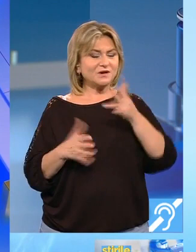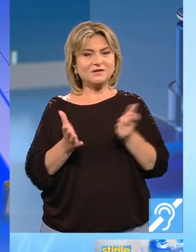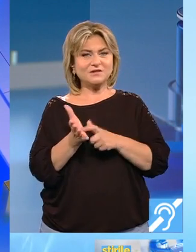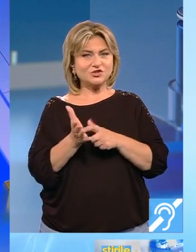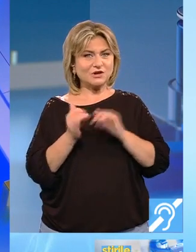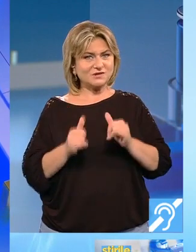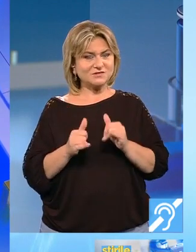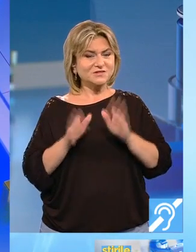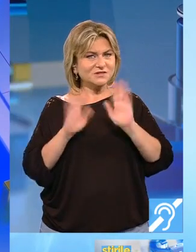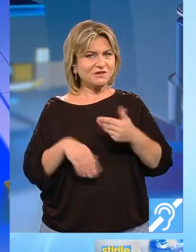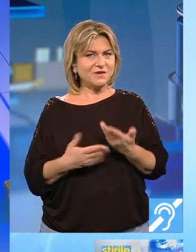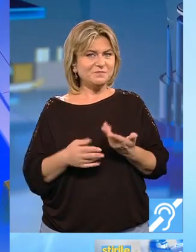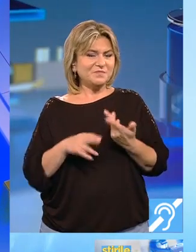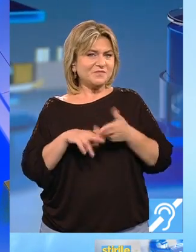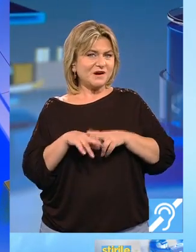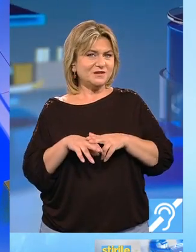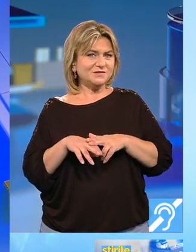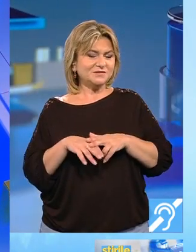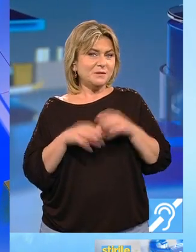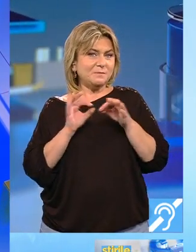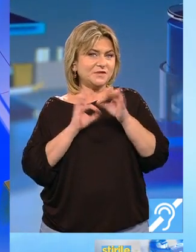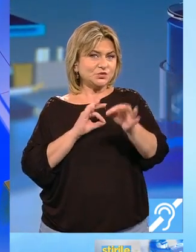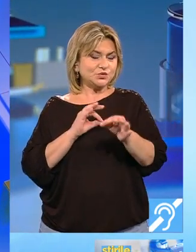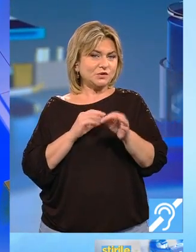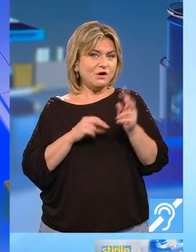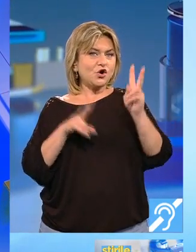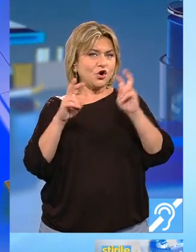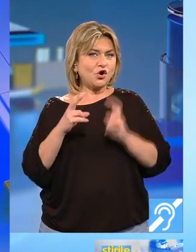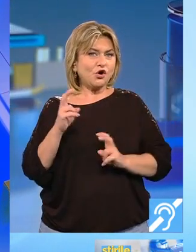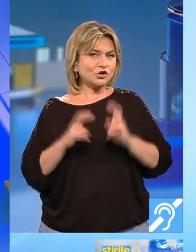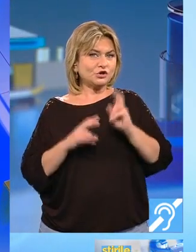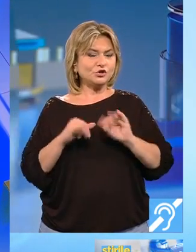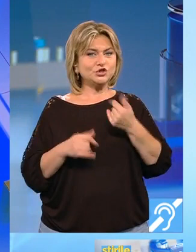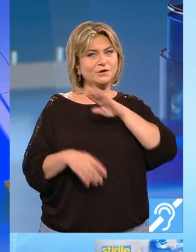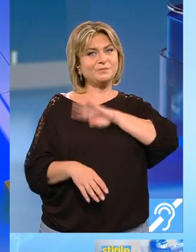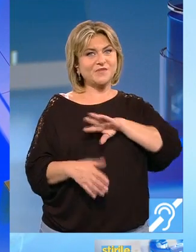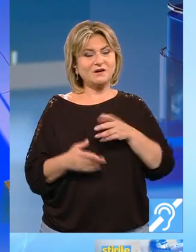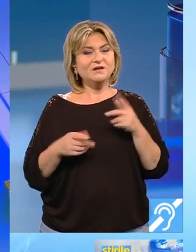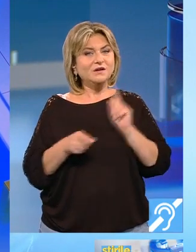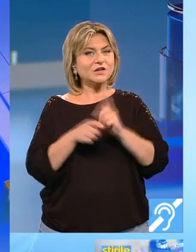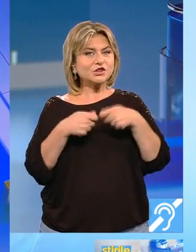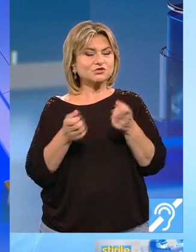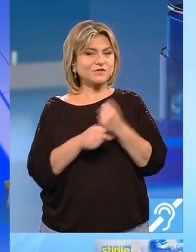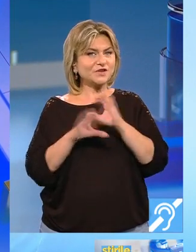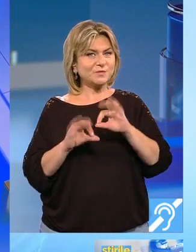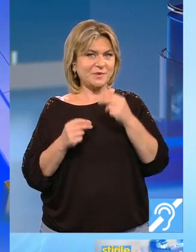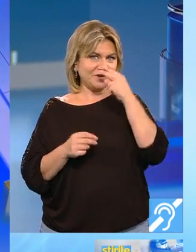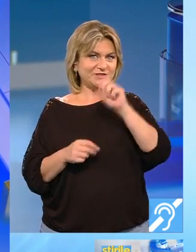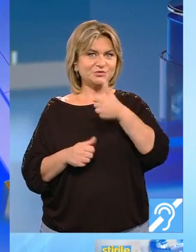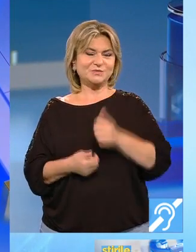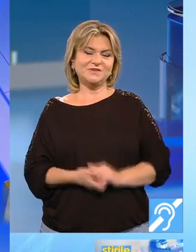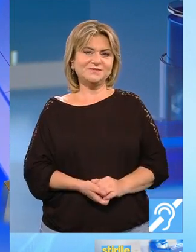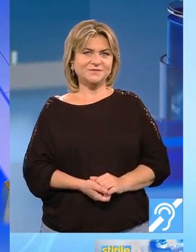ne cere astăzi să avem mai ales măsură, control și răbdare în tot ceea ce facem. Numai bine, ne vedem și cu mine.